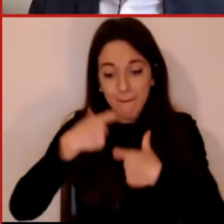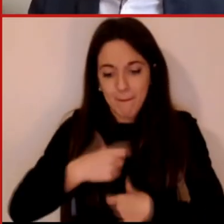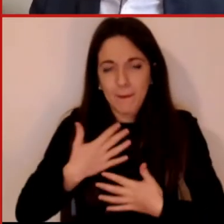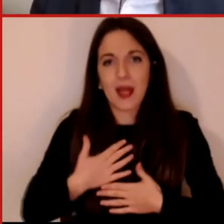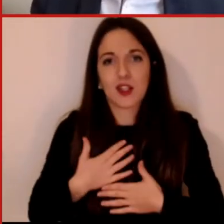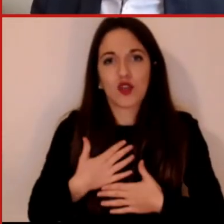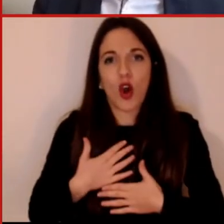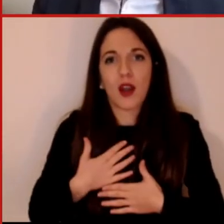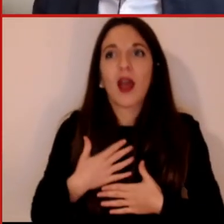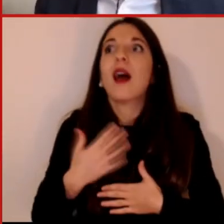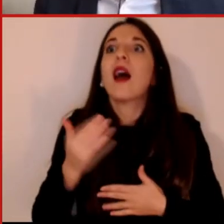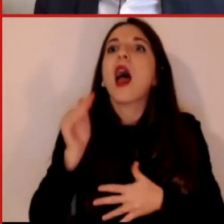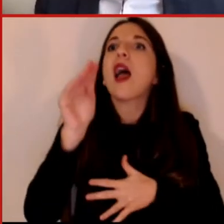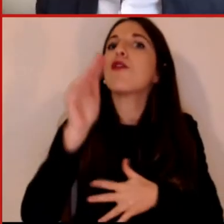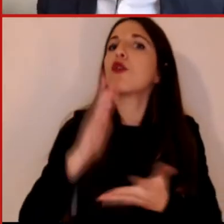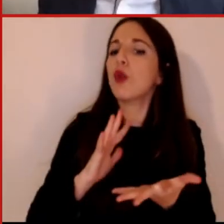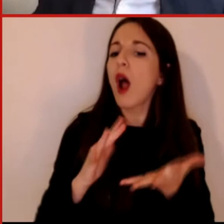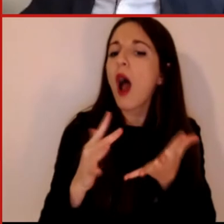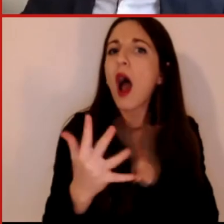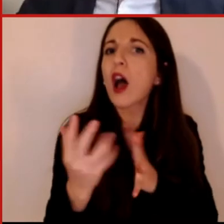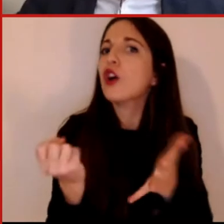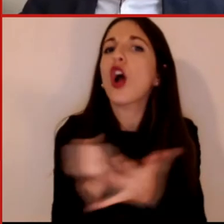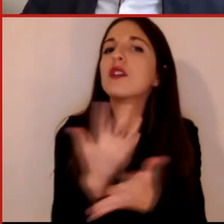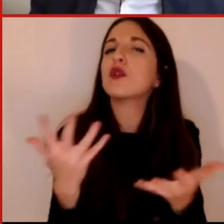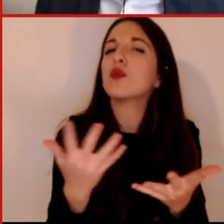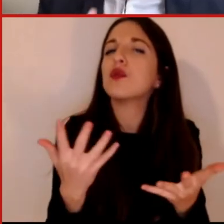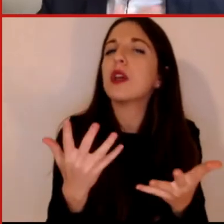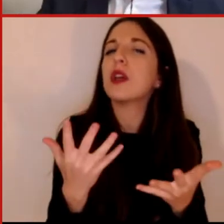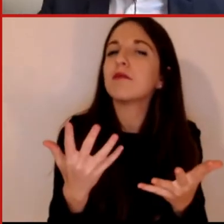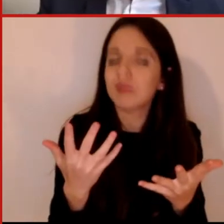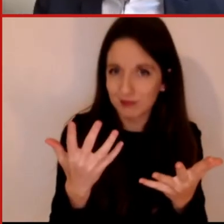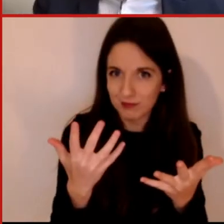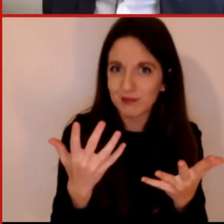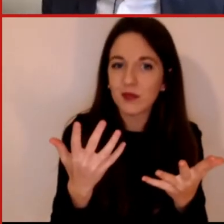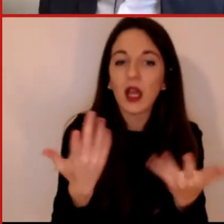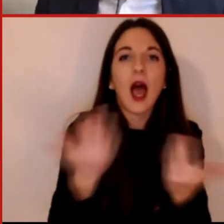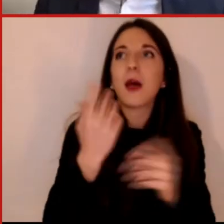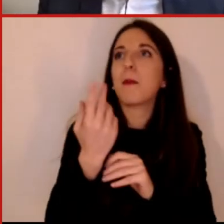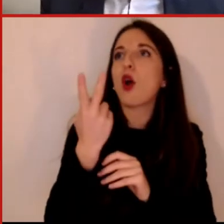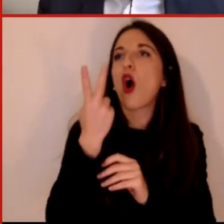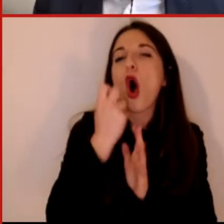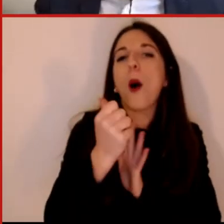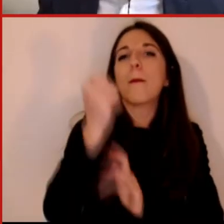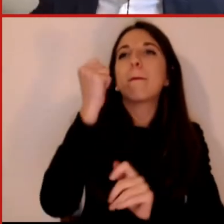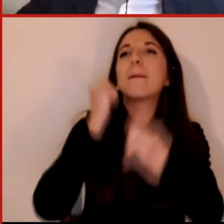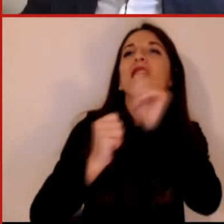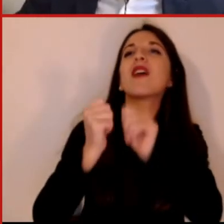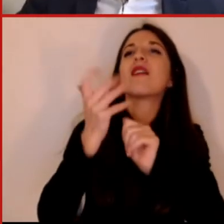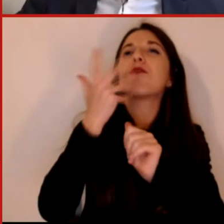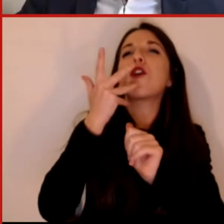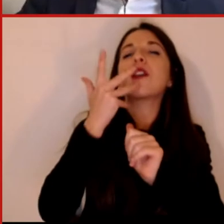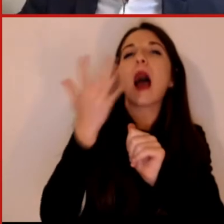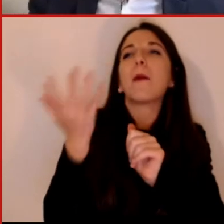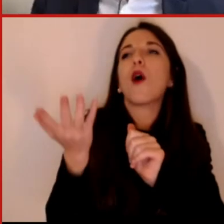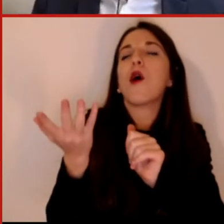sogni di cui abbiamo parlato negli anni, negli anni passati che vanno dal prevedere poi in maniera molto, molto